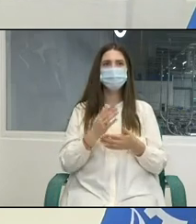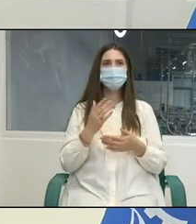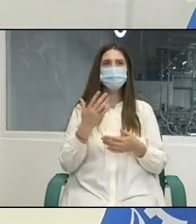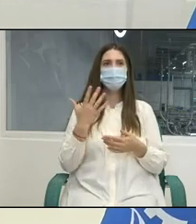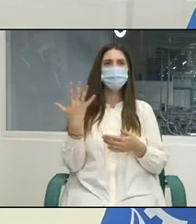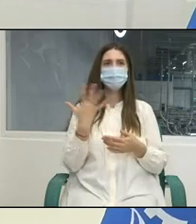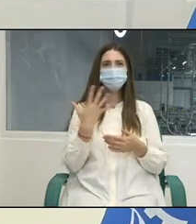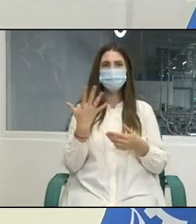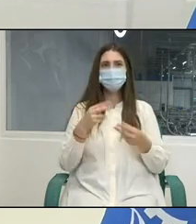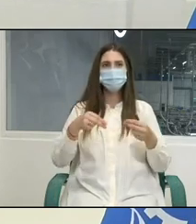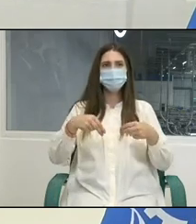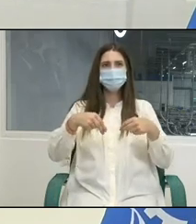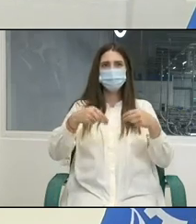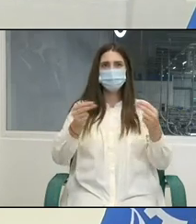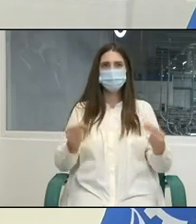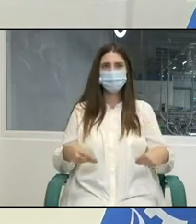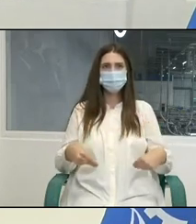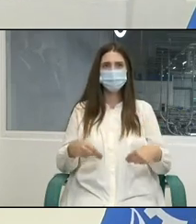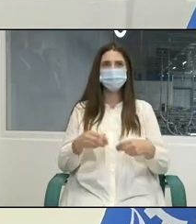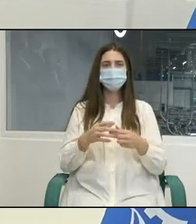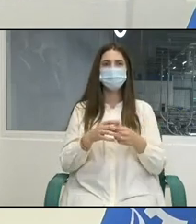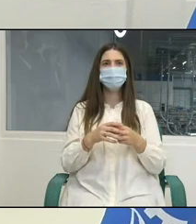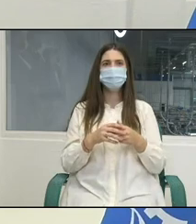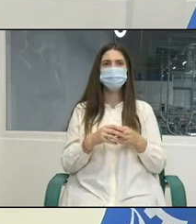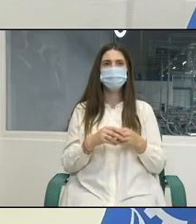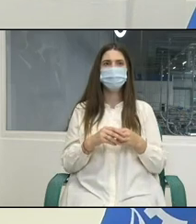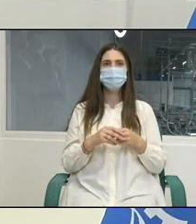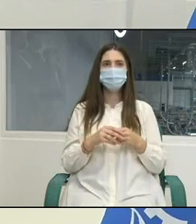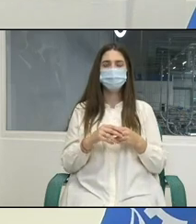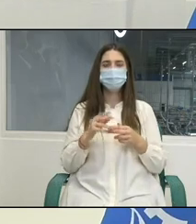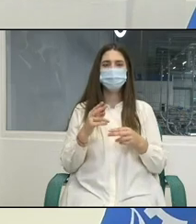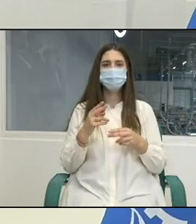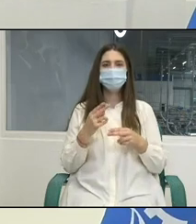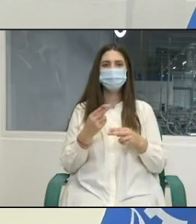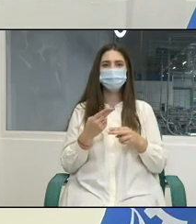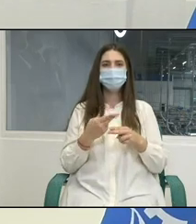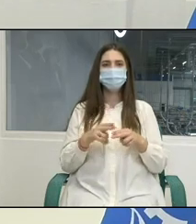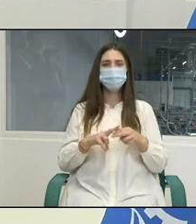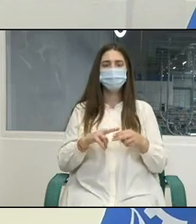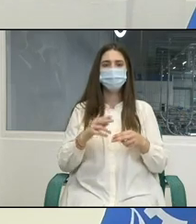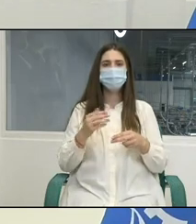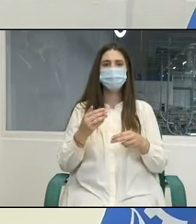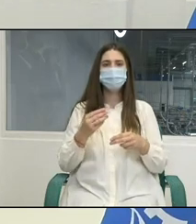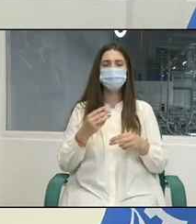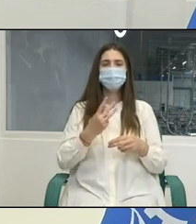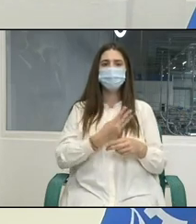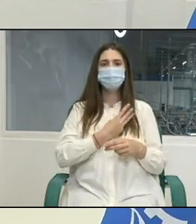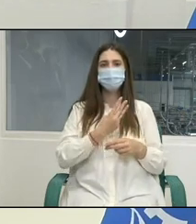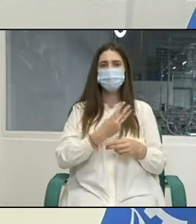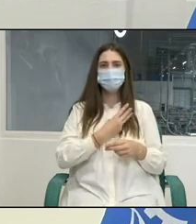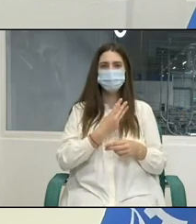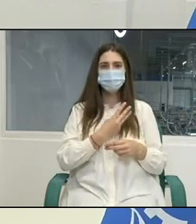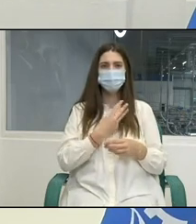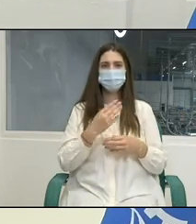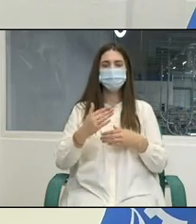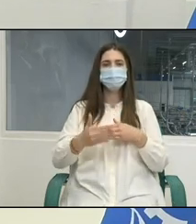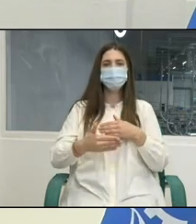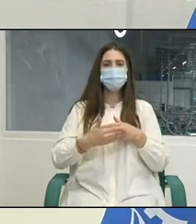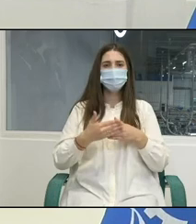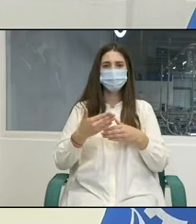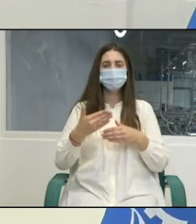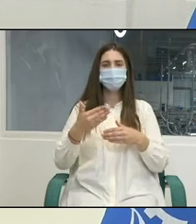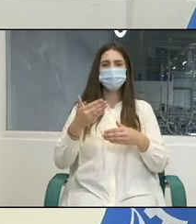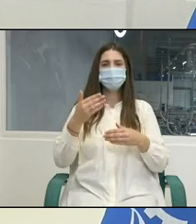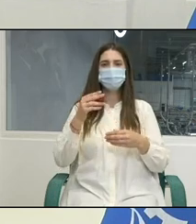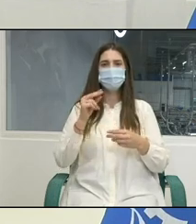semnat în Republica Moldova ceea ce denotă faptul că atingerea dezideratului de muncă decentă este